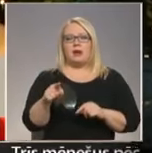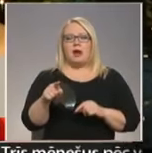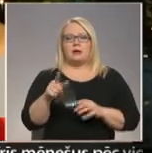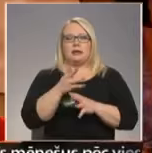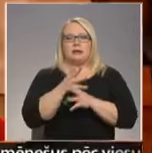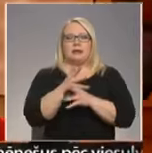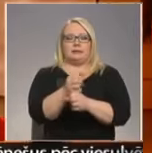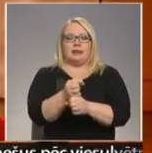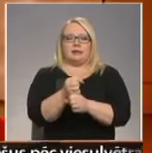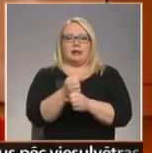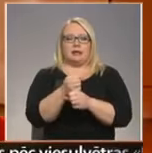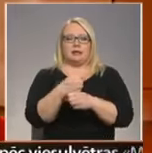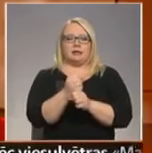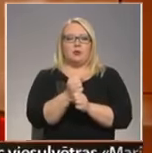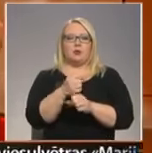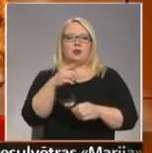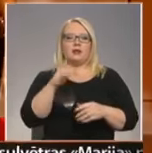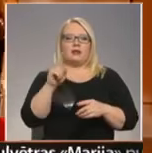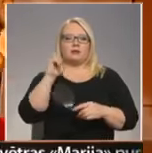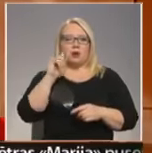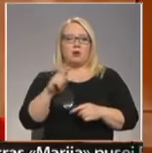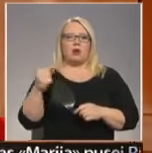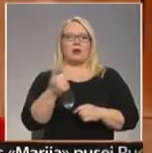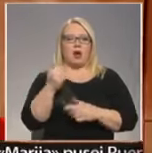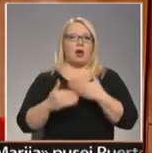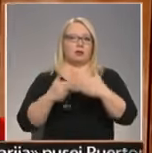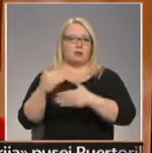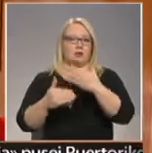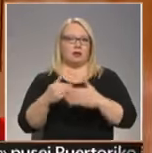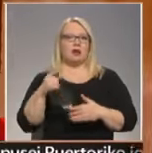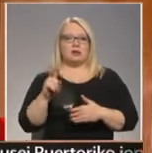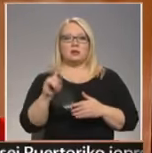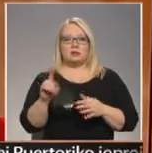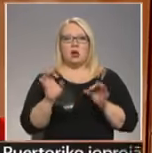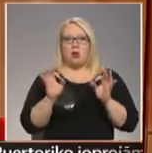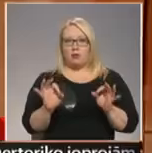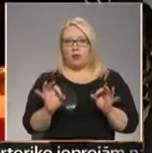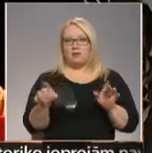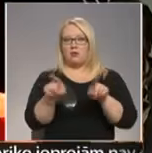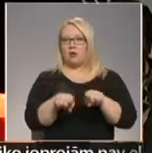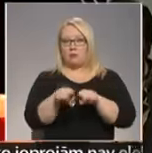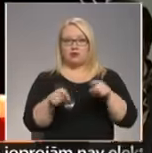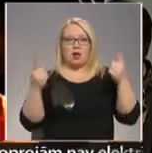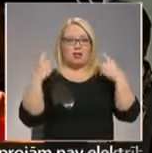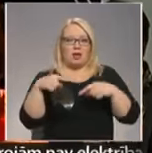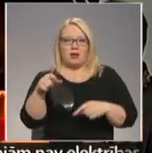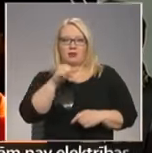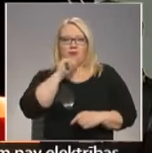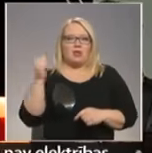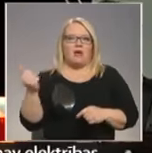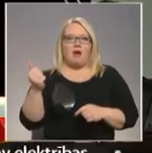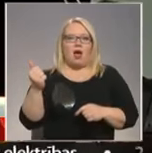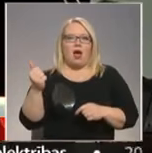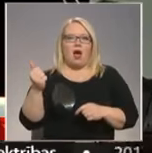tūbiņas sindromas. Tev jāsaprot, ka tev ir gadi, ka tas ir objektīvi un taipat laikā tu nevar tā kā saka laisties